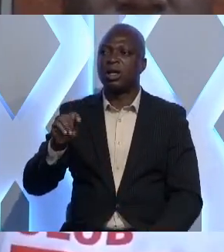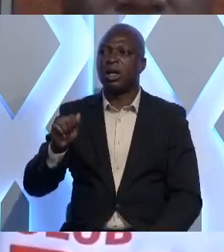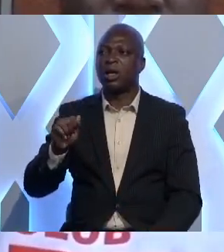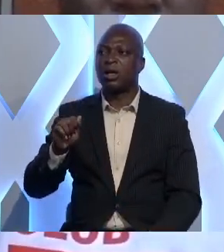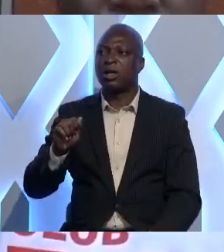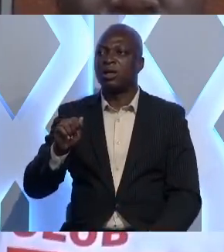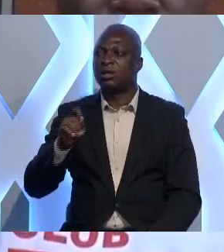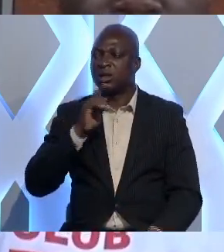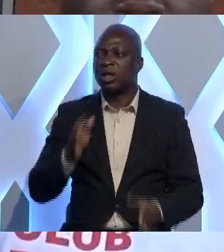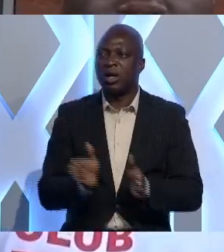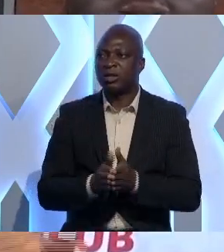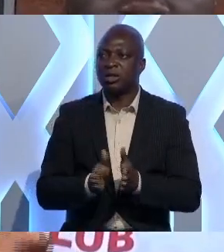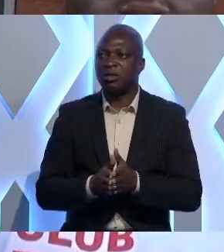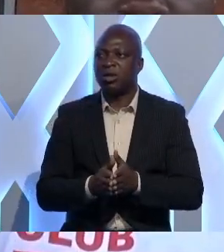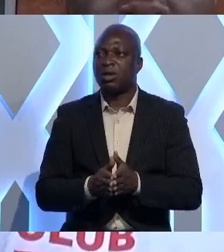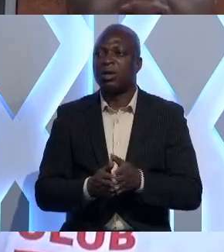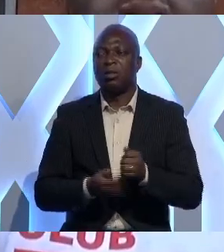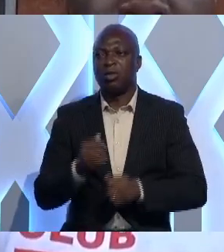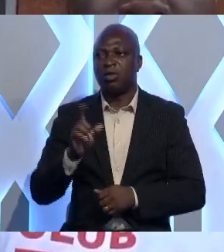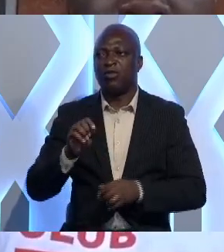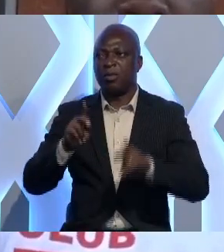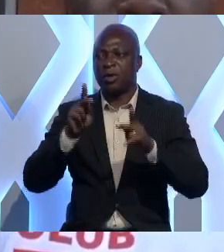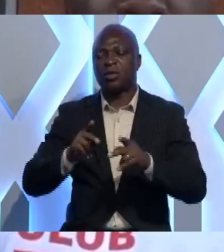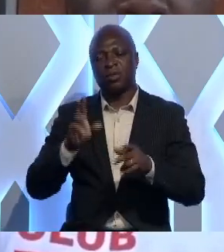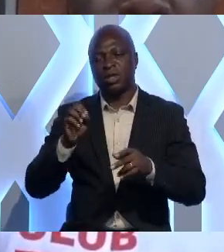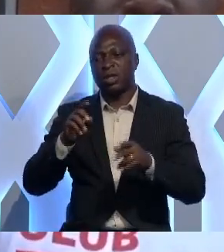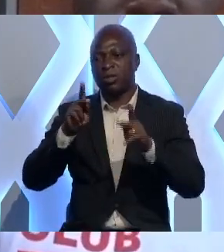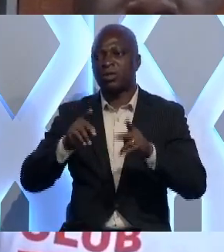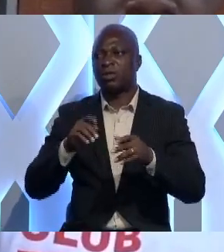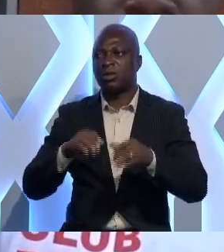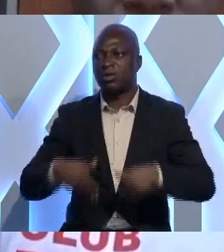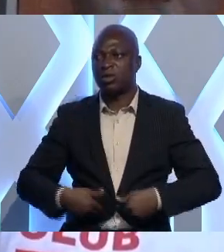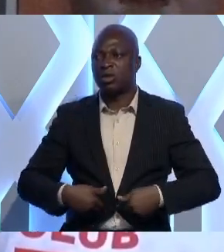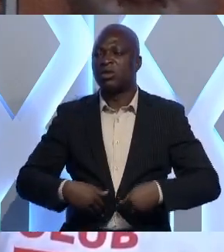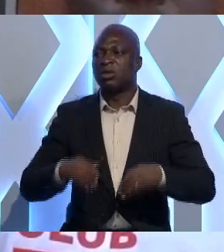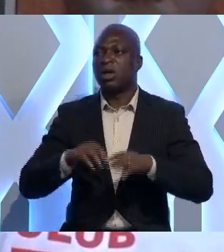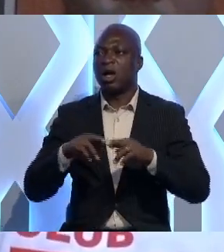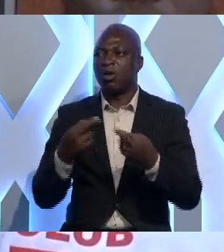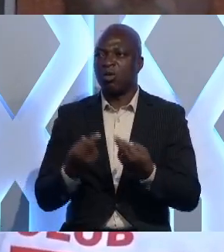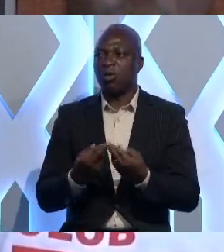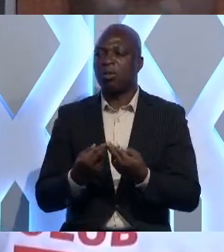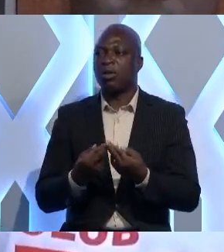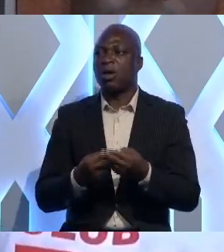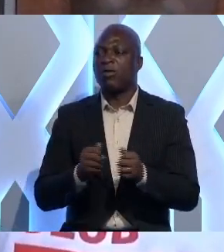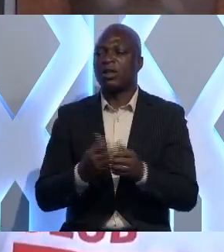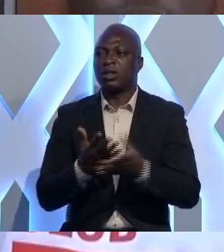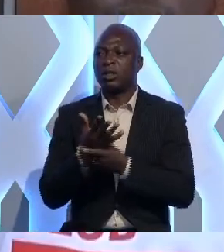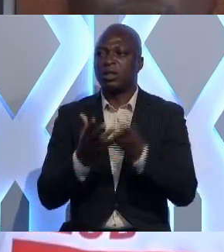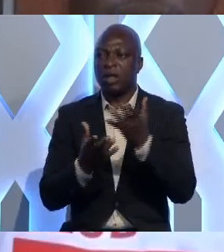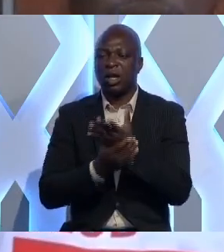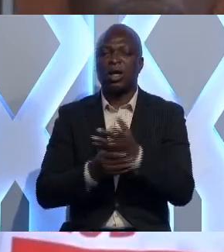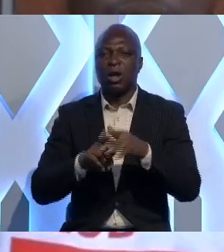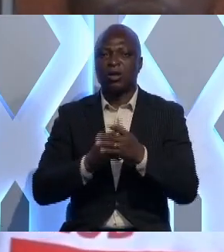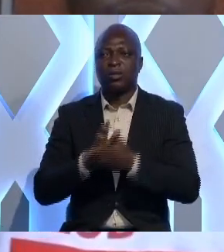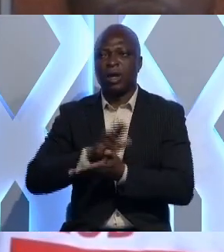'étaient rassemblées une vingtaine voire trentaine de jeunes qui se sont mis en groupe tout en mettant des gants et commencé par courir